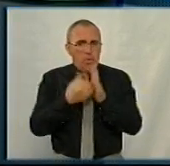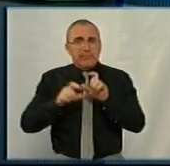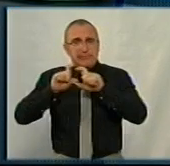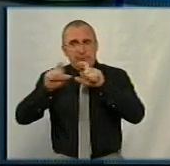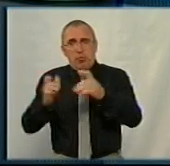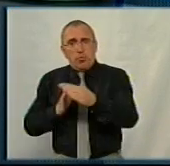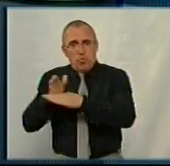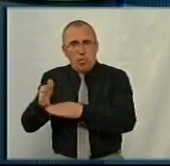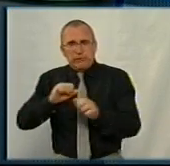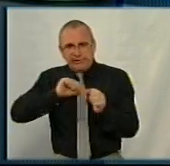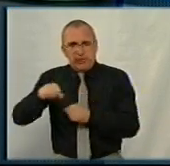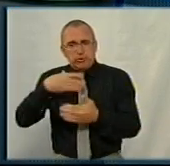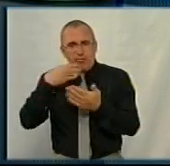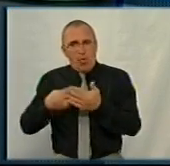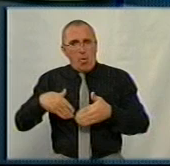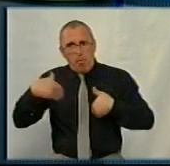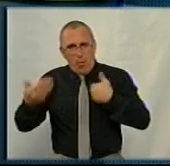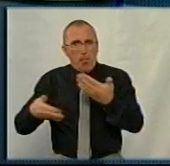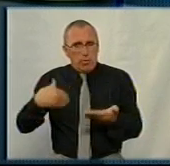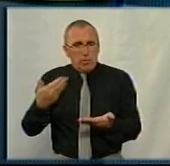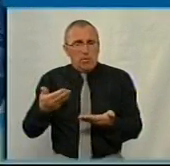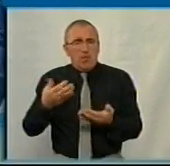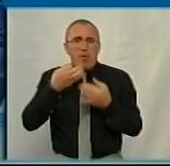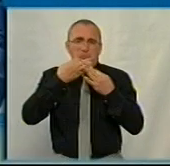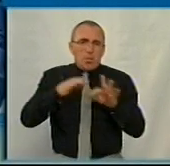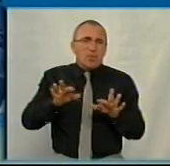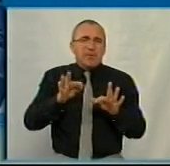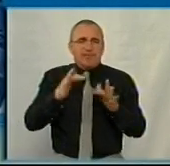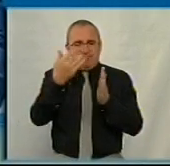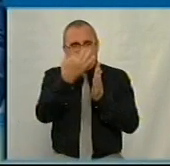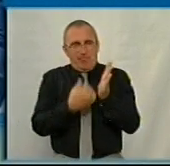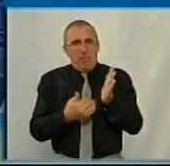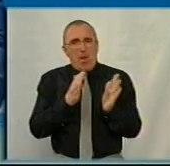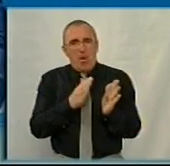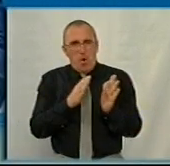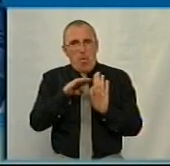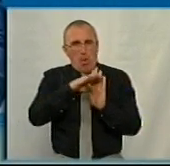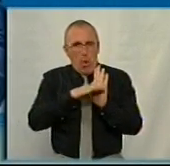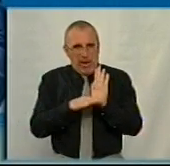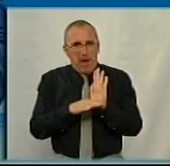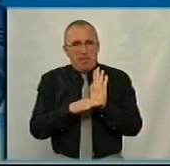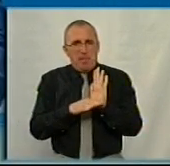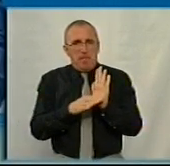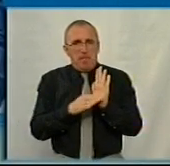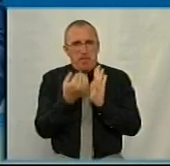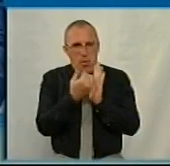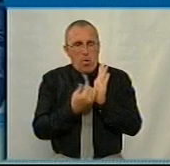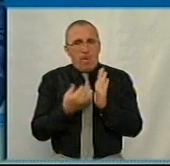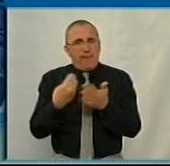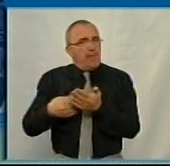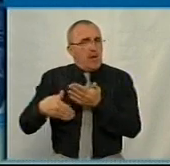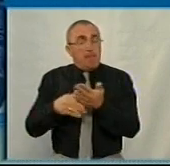вас захищати свої пропозиції. Насправді, будь-які програми, вони фінансуються іншим чином. Тобто,